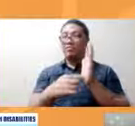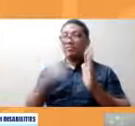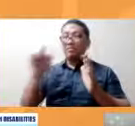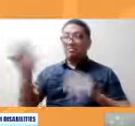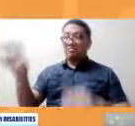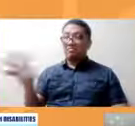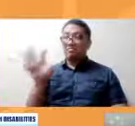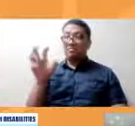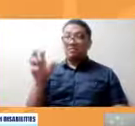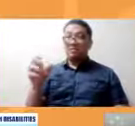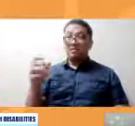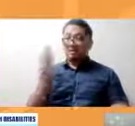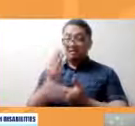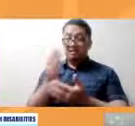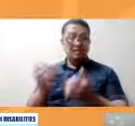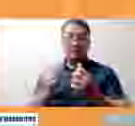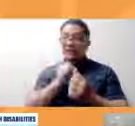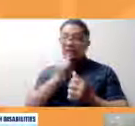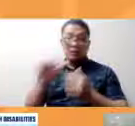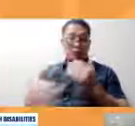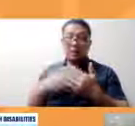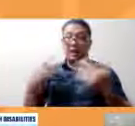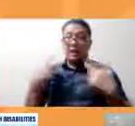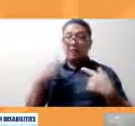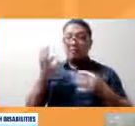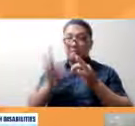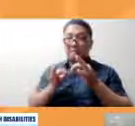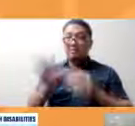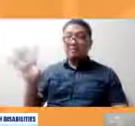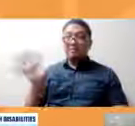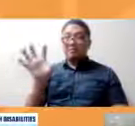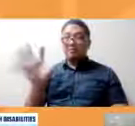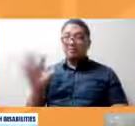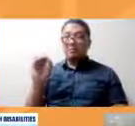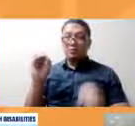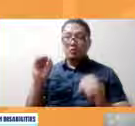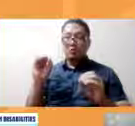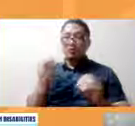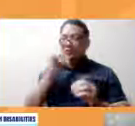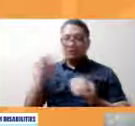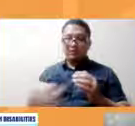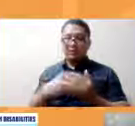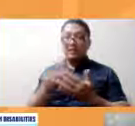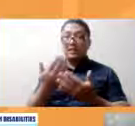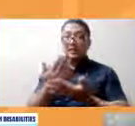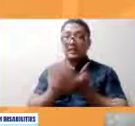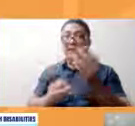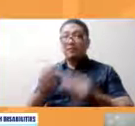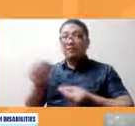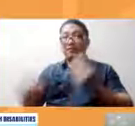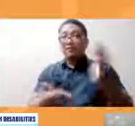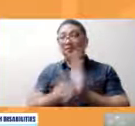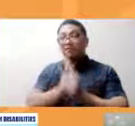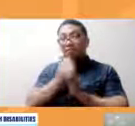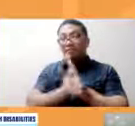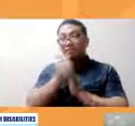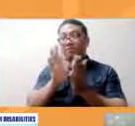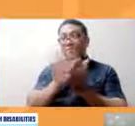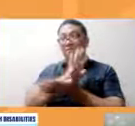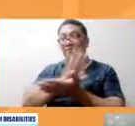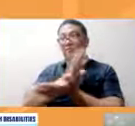access or interpretation halimbawa naman po nagpapamigay sila ng mga leaflets mga kung anong